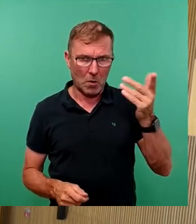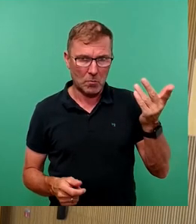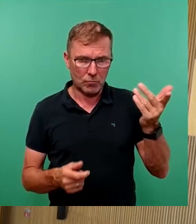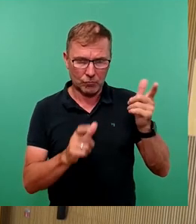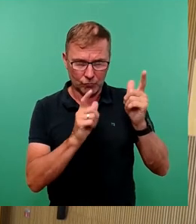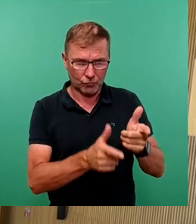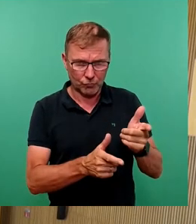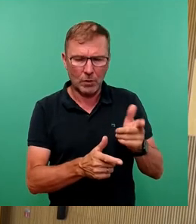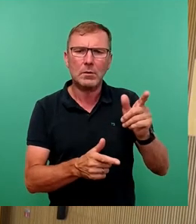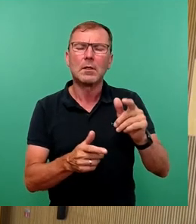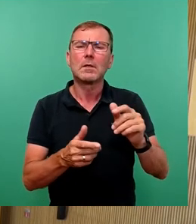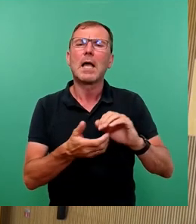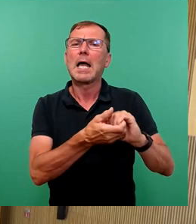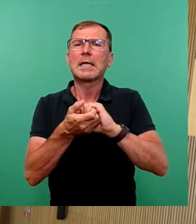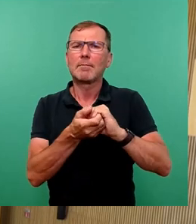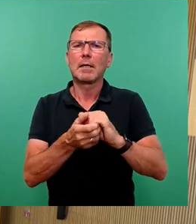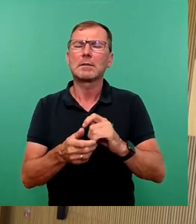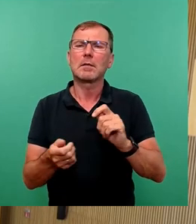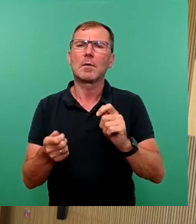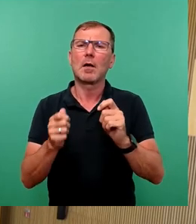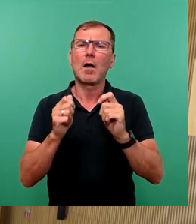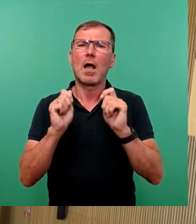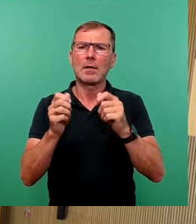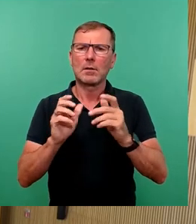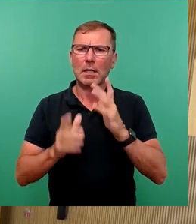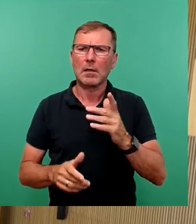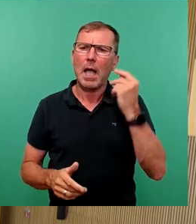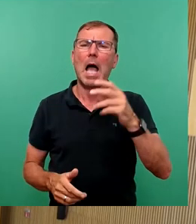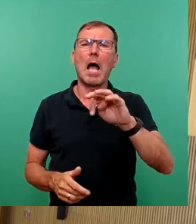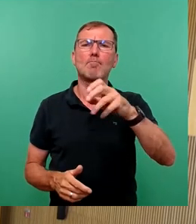Und der interfraktionelle Änderungsantrag, Herr Maloney.